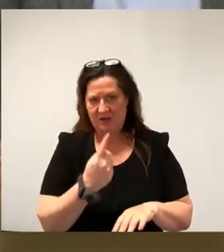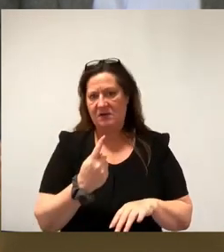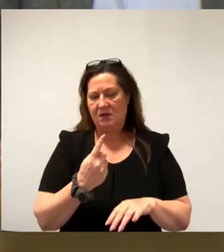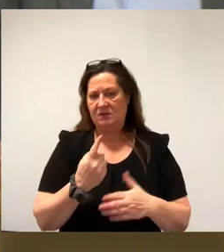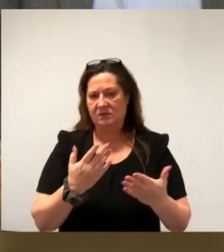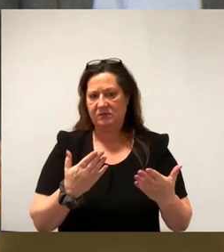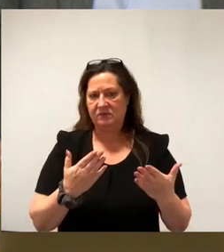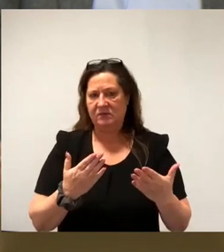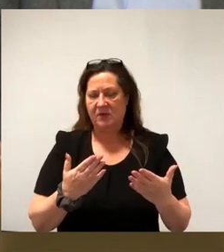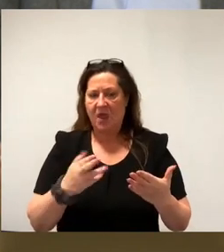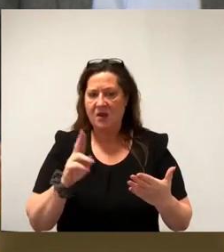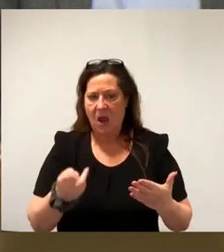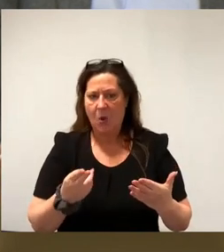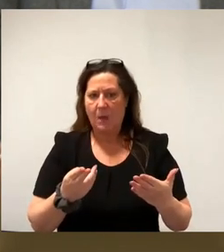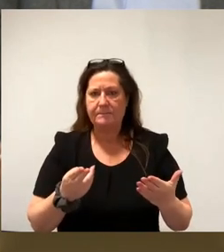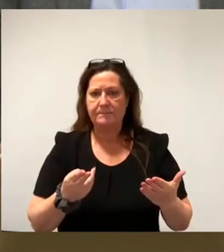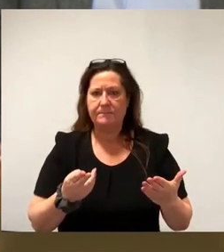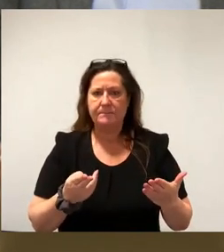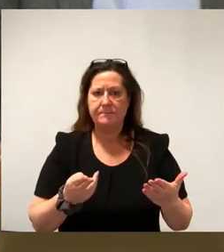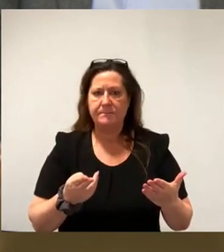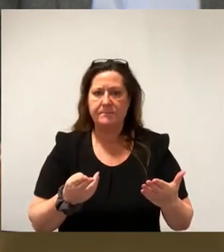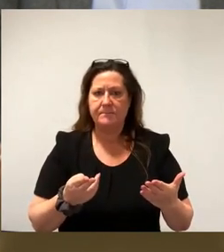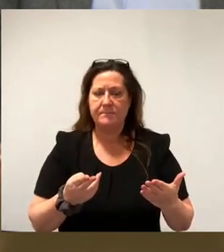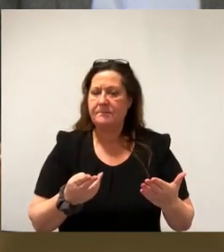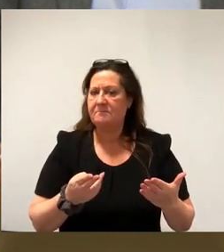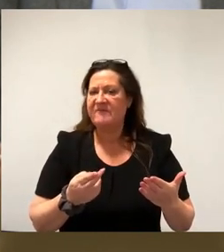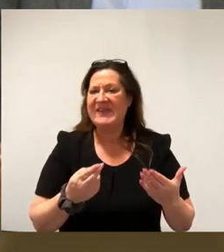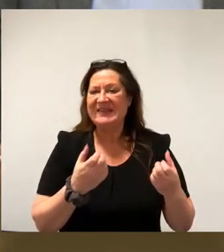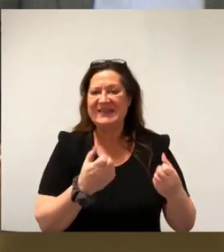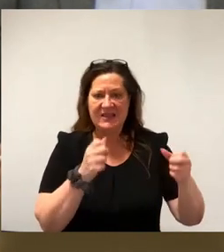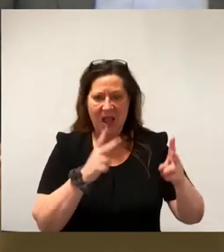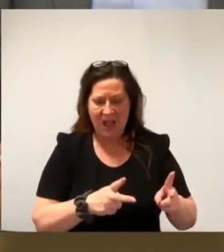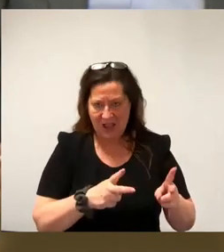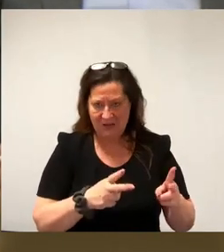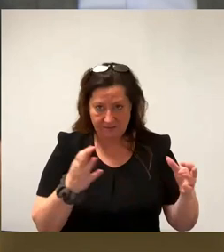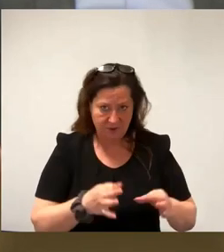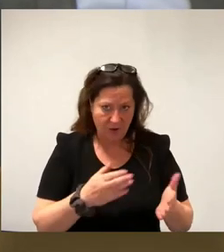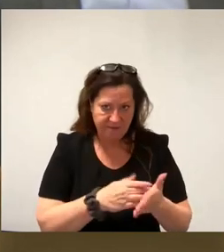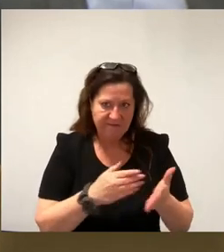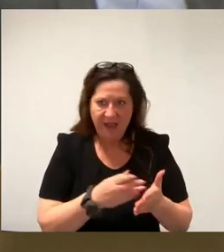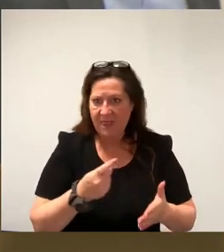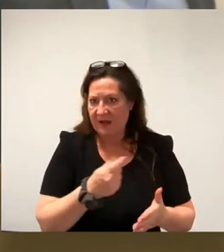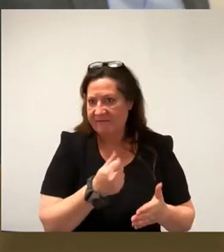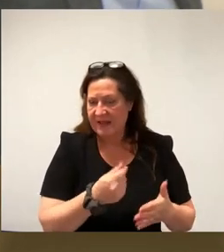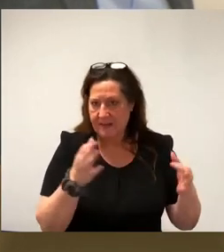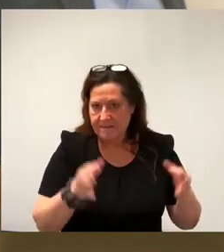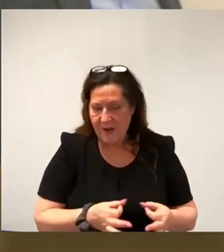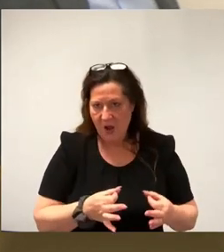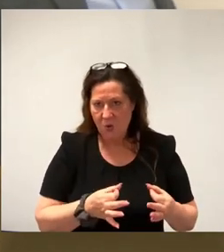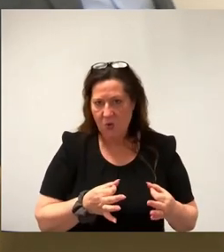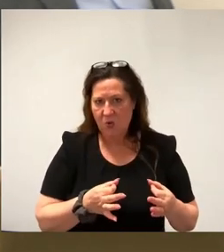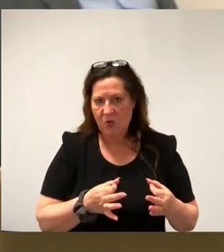deswegen eine Absicherung der weiteren Finanzierung im Rahmen der